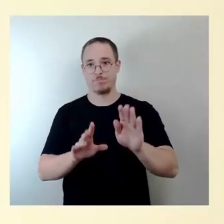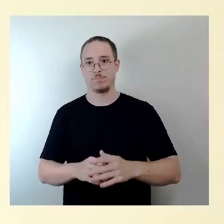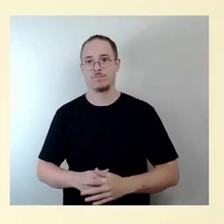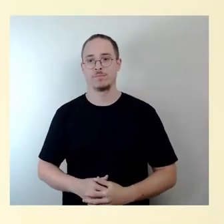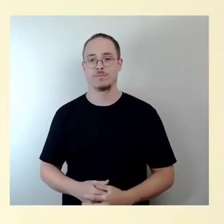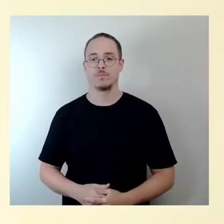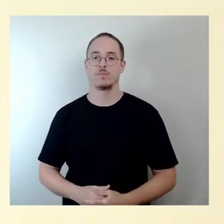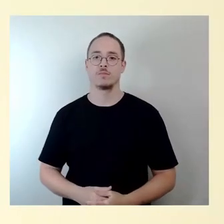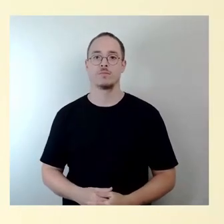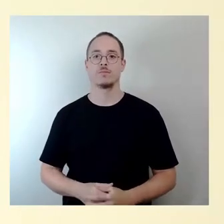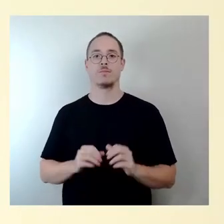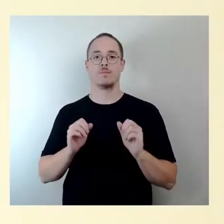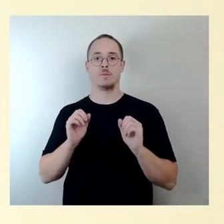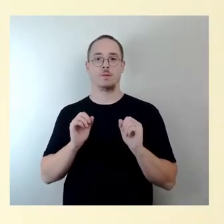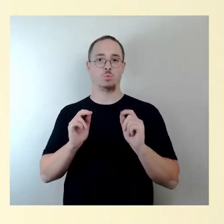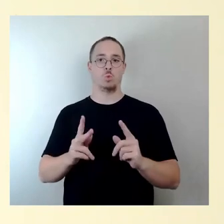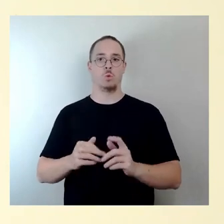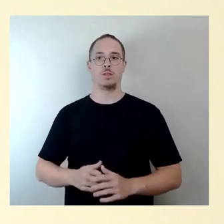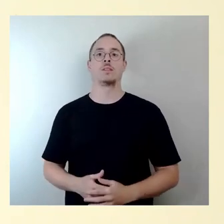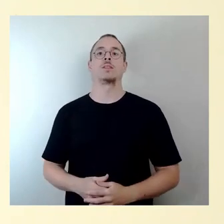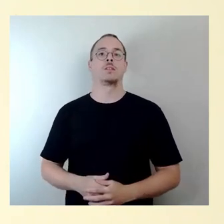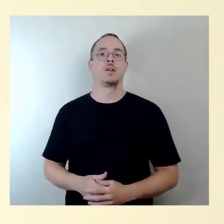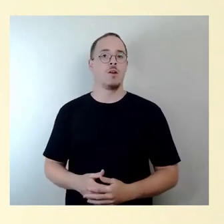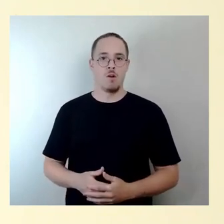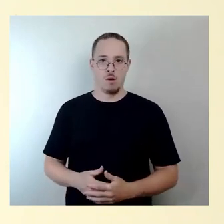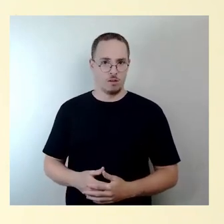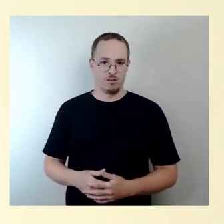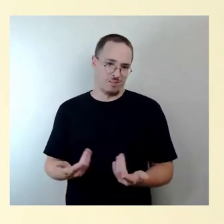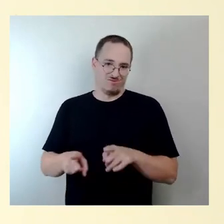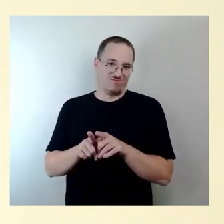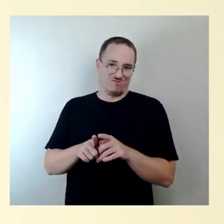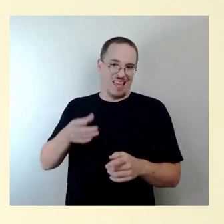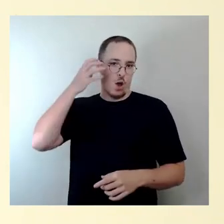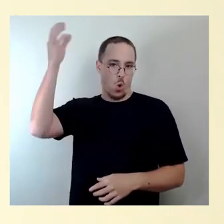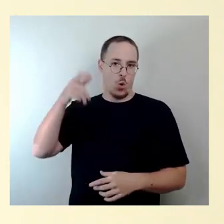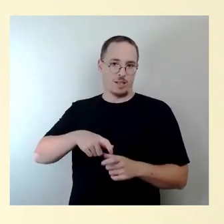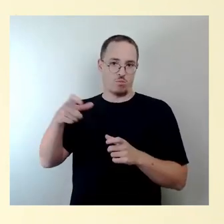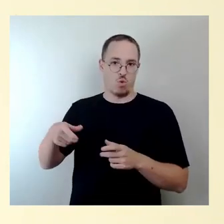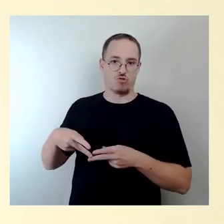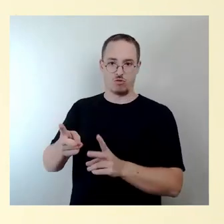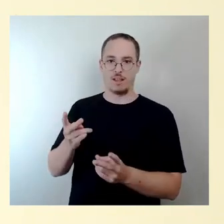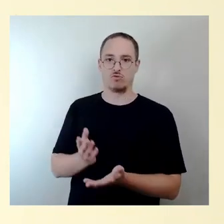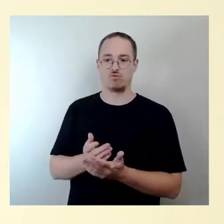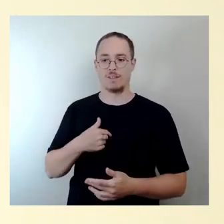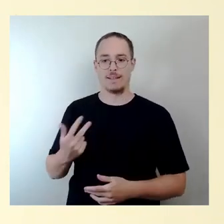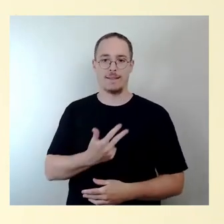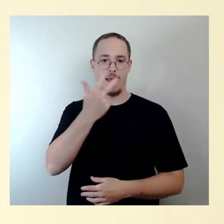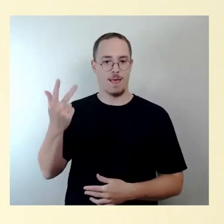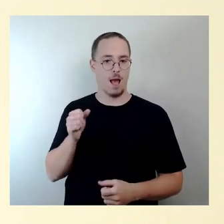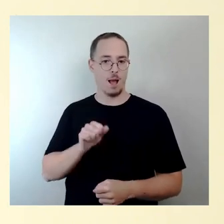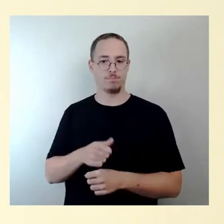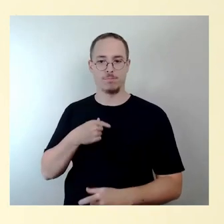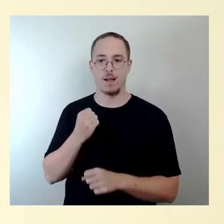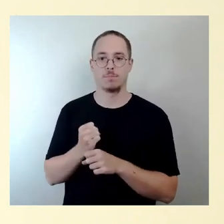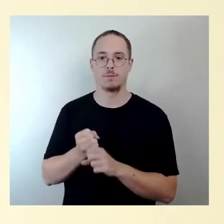Genau, also es ist wie mit der Königsburger Straße, bin seit drei Jahren im Amt, aber natürlich für